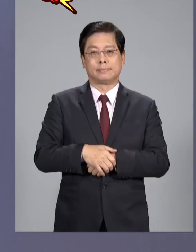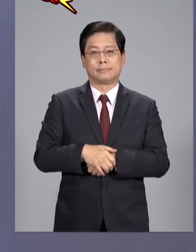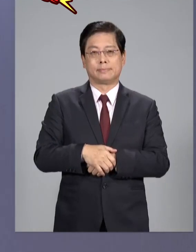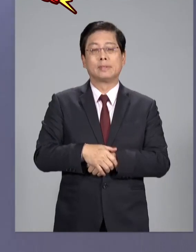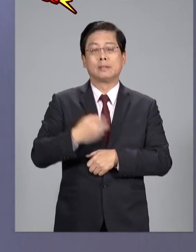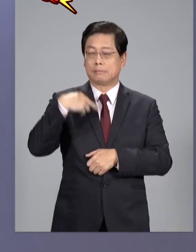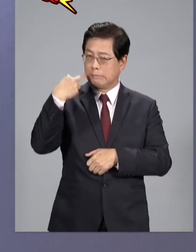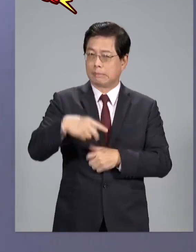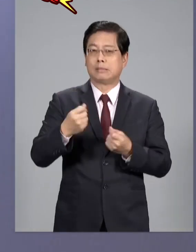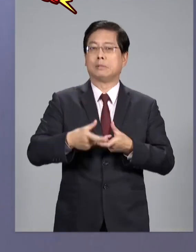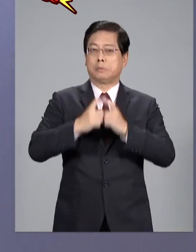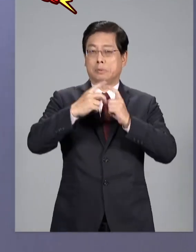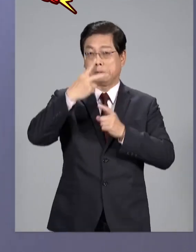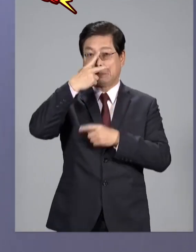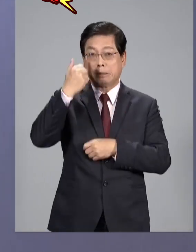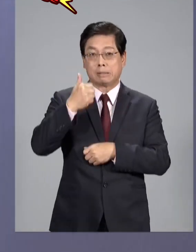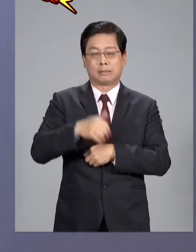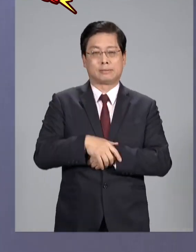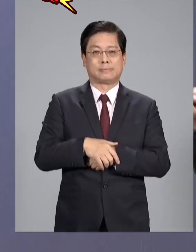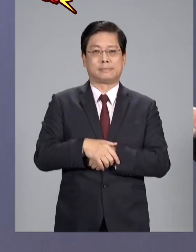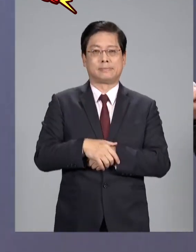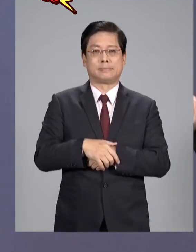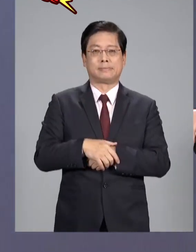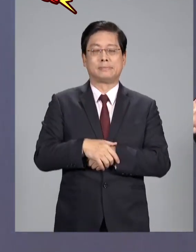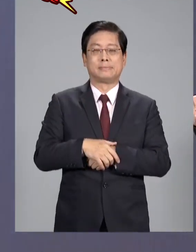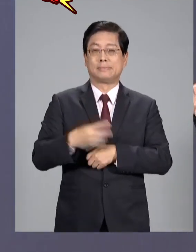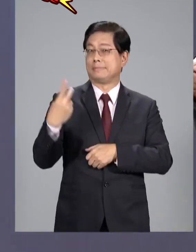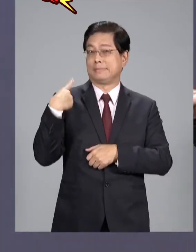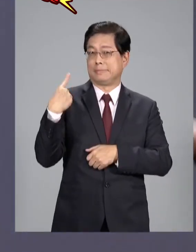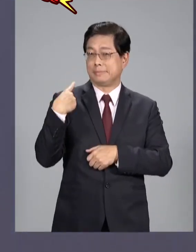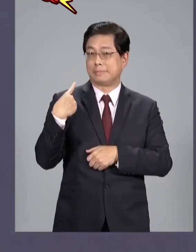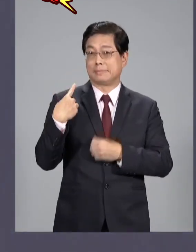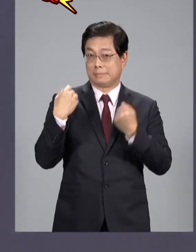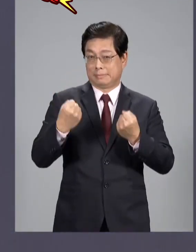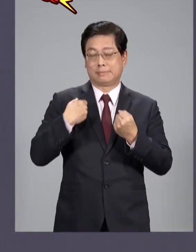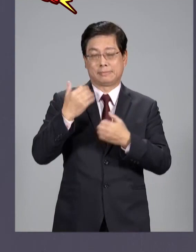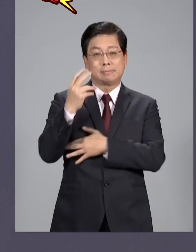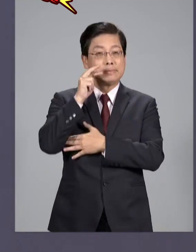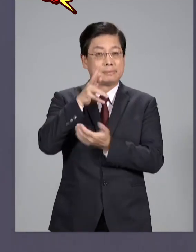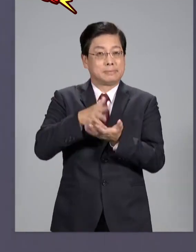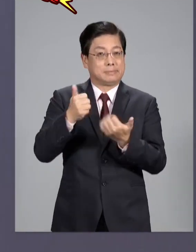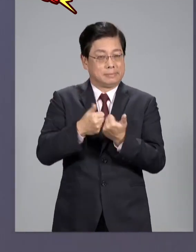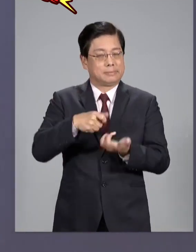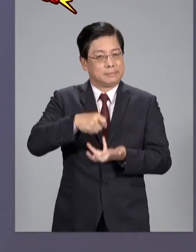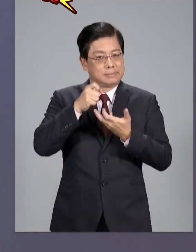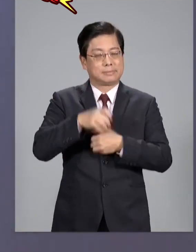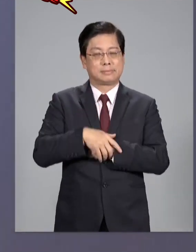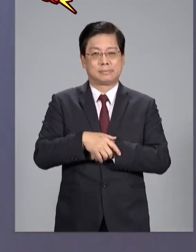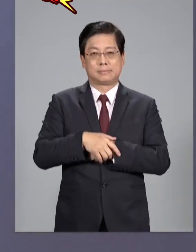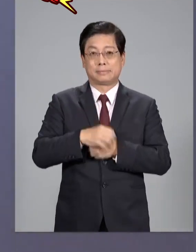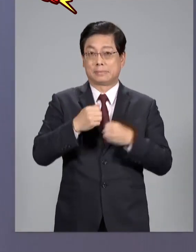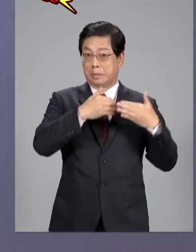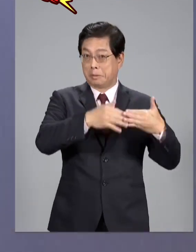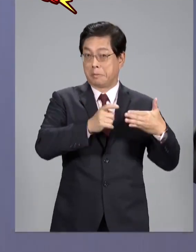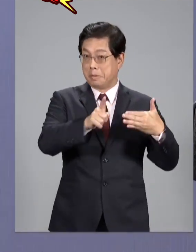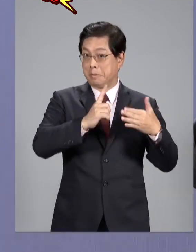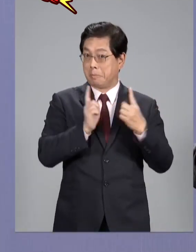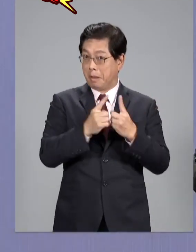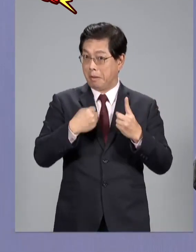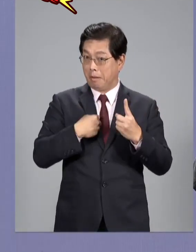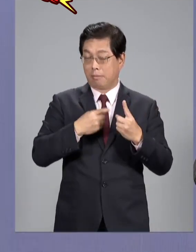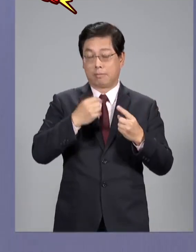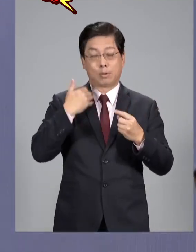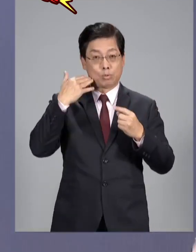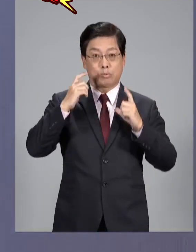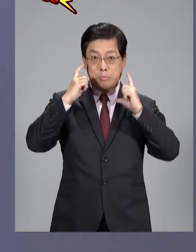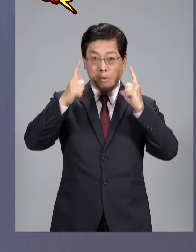我還是要回到賴清德因為賴清德前天在政見發表會說他說在中國的眼中出來